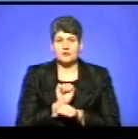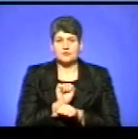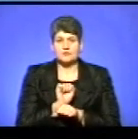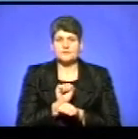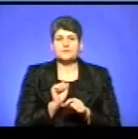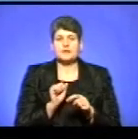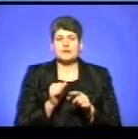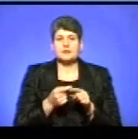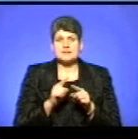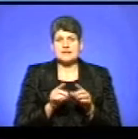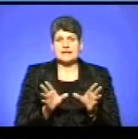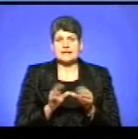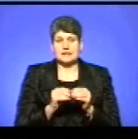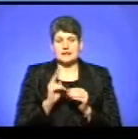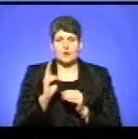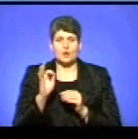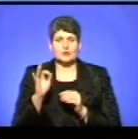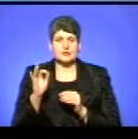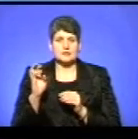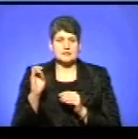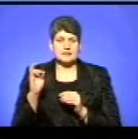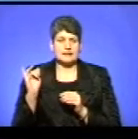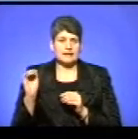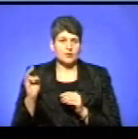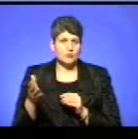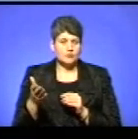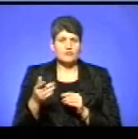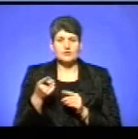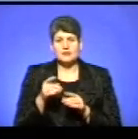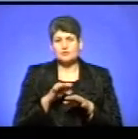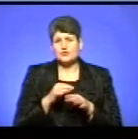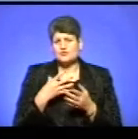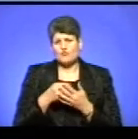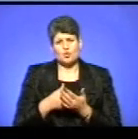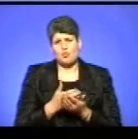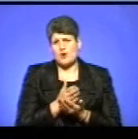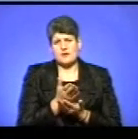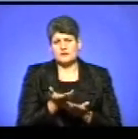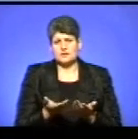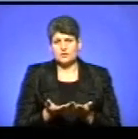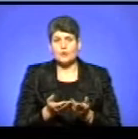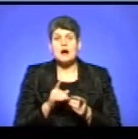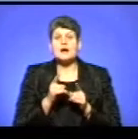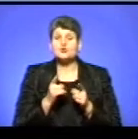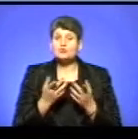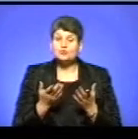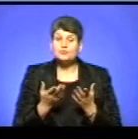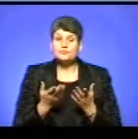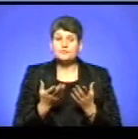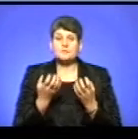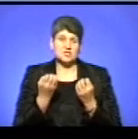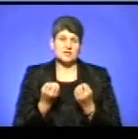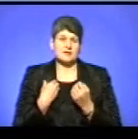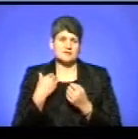єднання із Константинопольським патріархатом. Тобто вони ведуть свою політику. А чому, мені ще